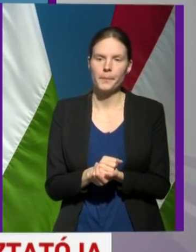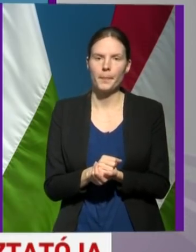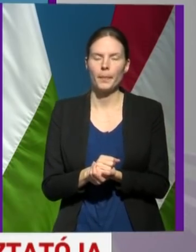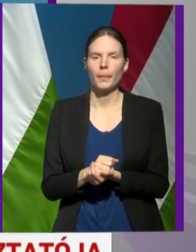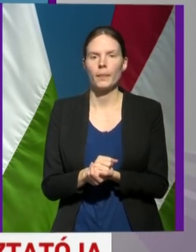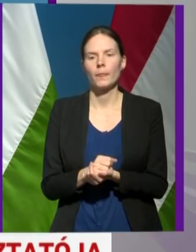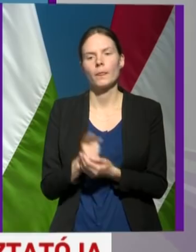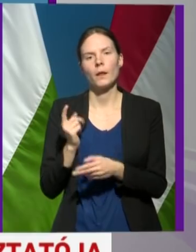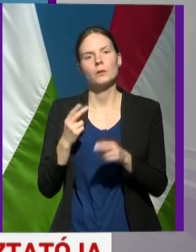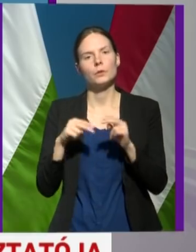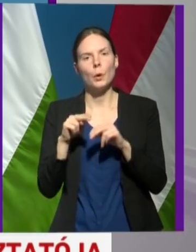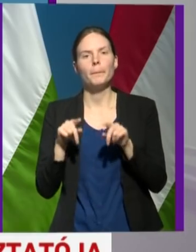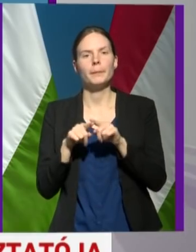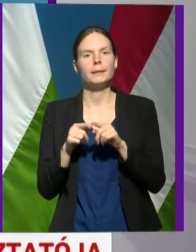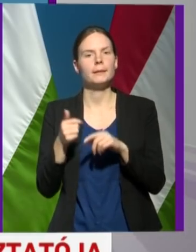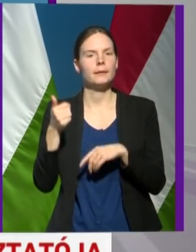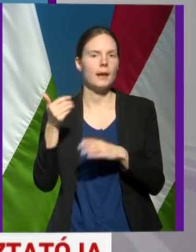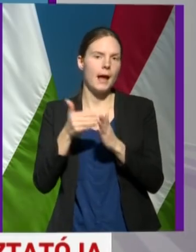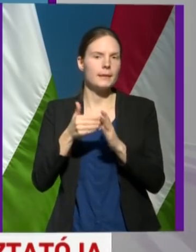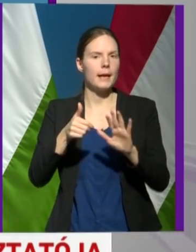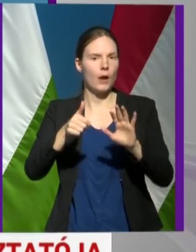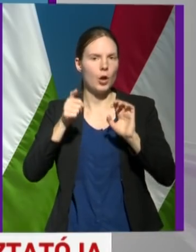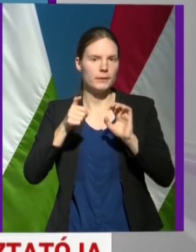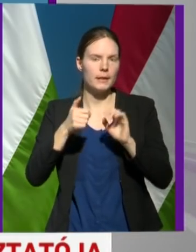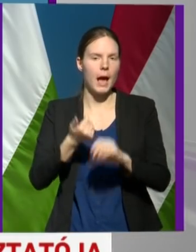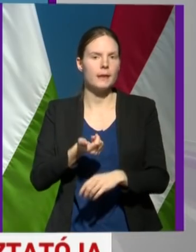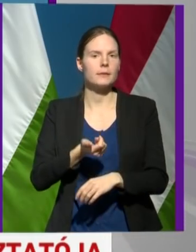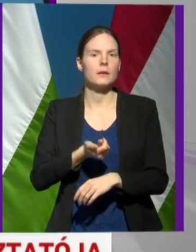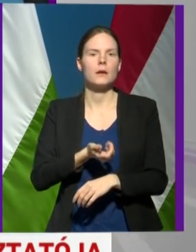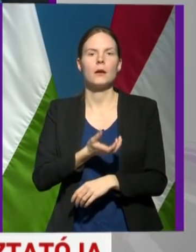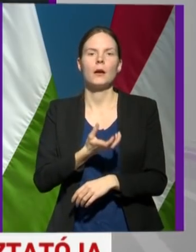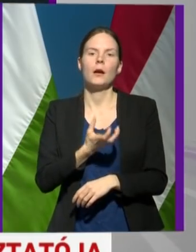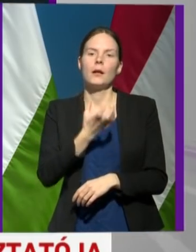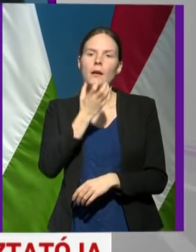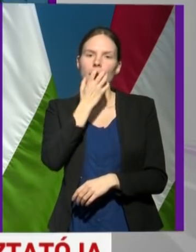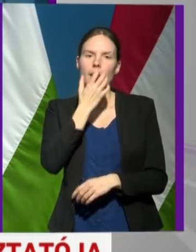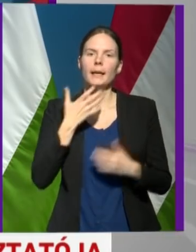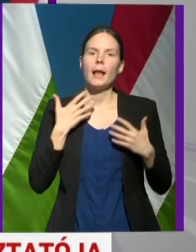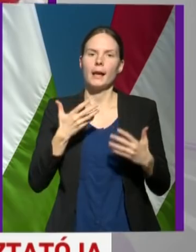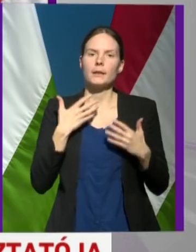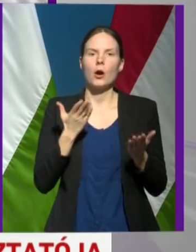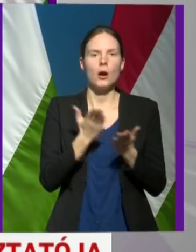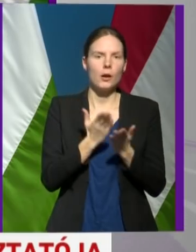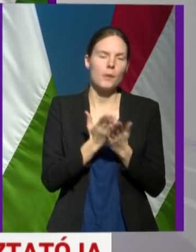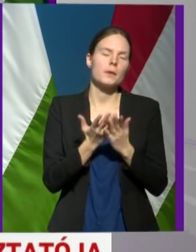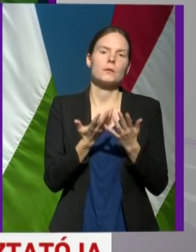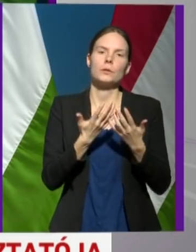Több mint 1600 lélegeztetésre alkalmas helygép